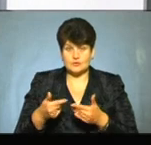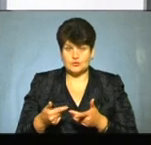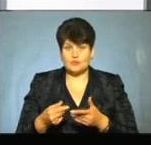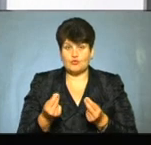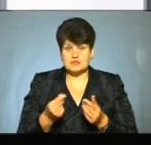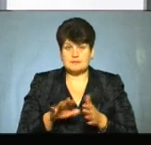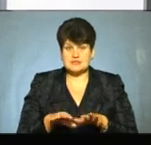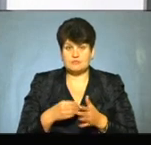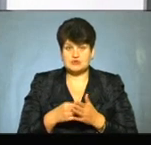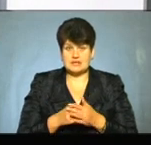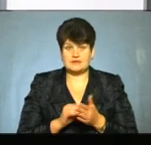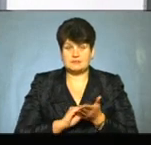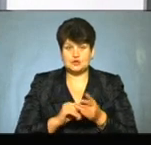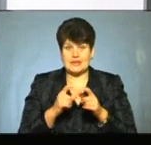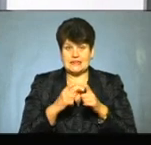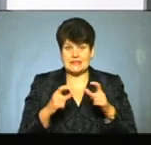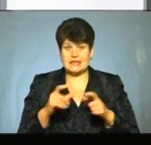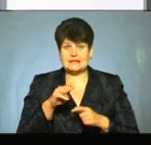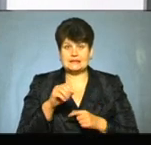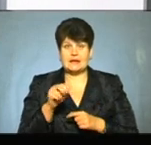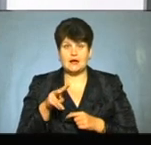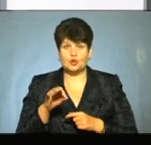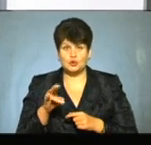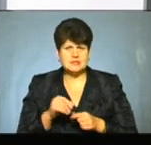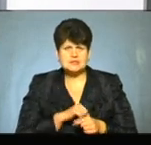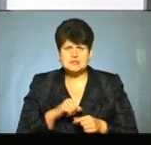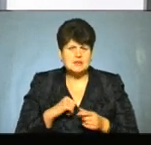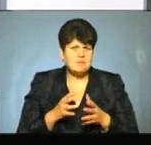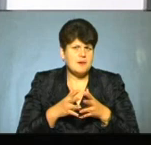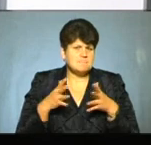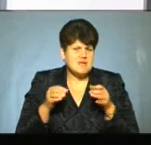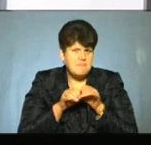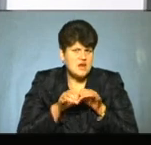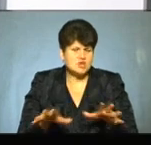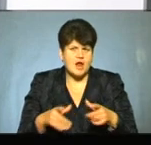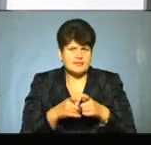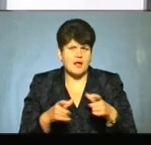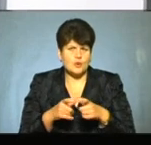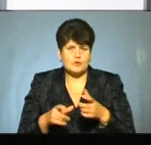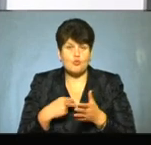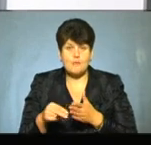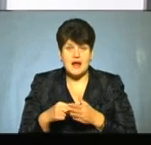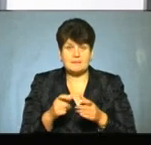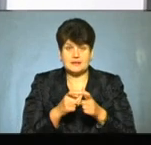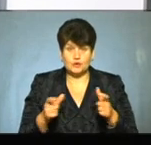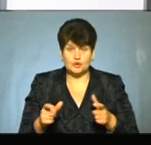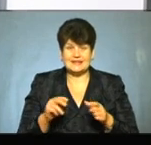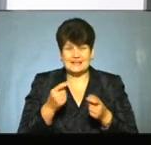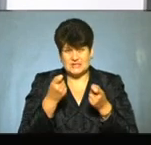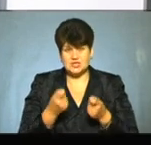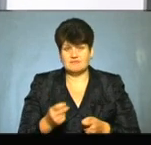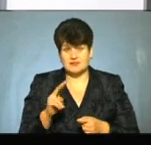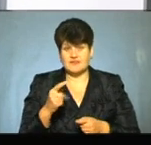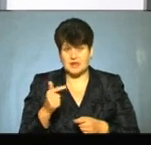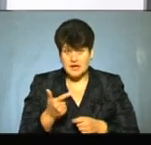місцевої бюджети. Вони випустили талони. Це найбільша за останніх два роки, так, знаєте, мережа талонів. Всі, тобто, купуємо талони, дешевші на 2 гривні